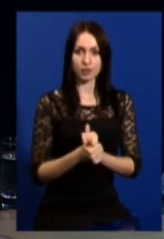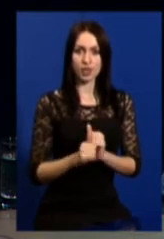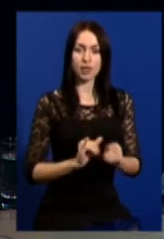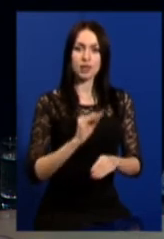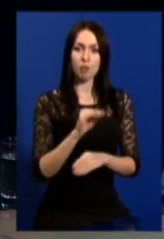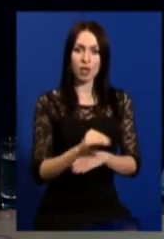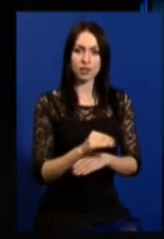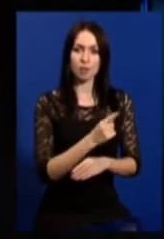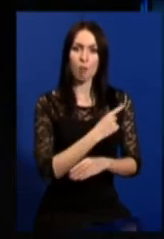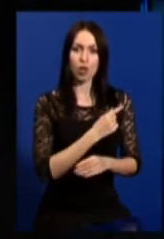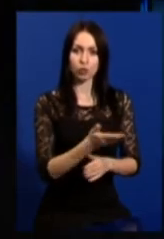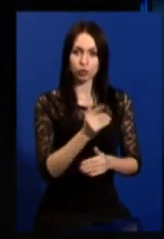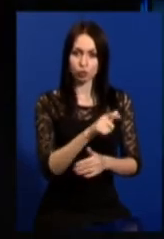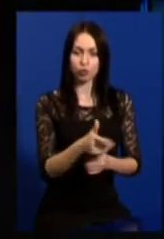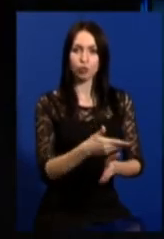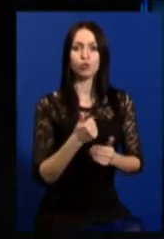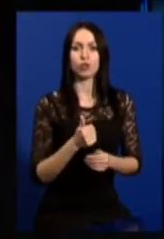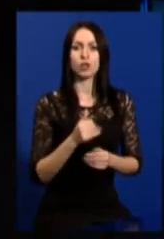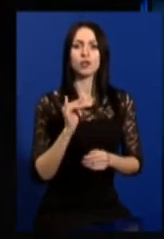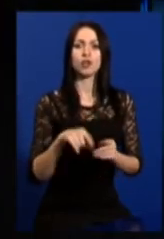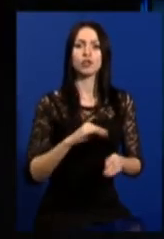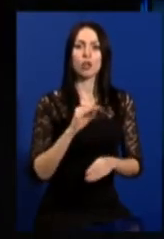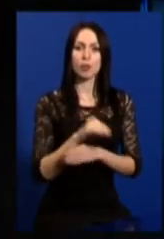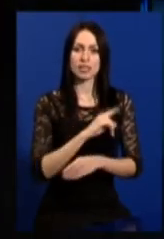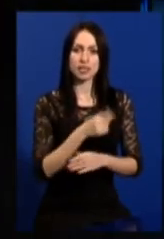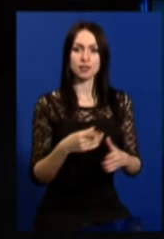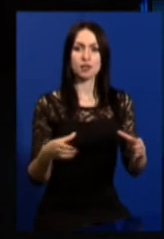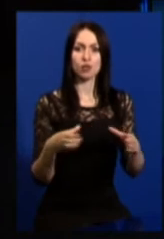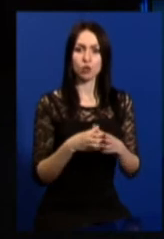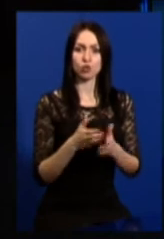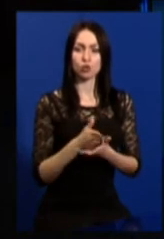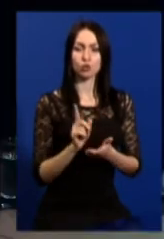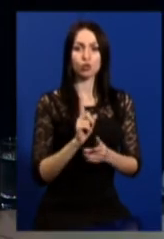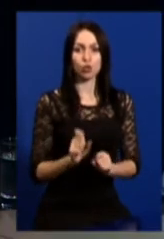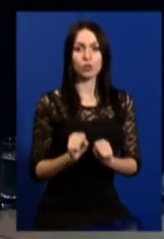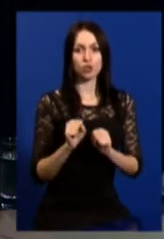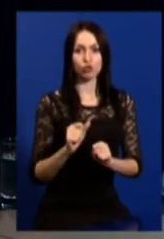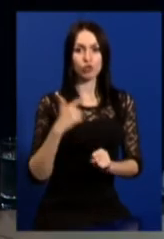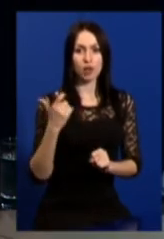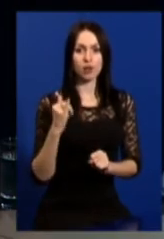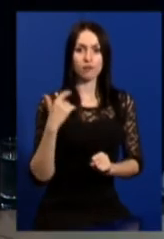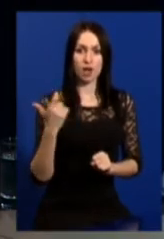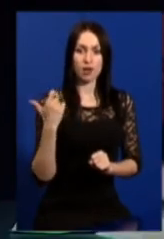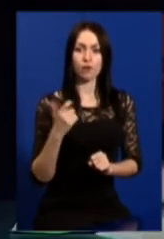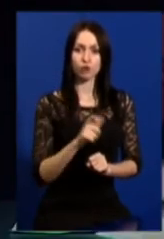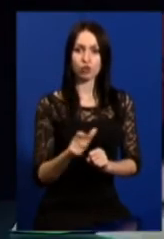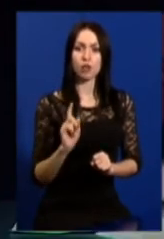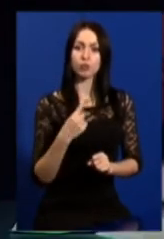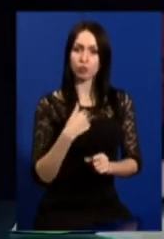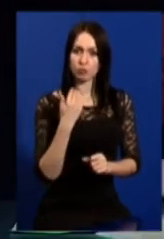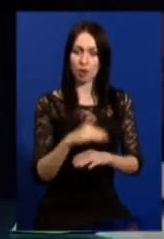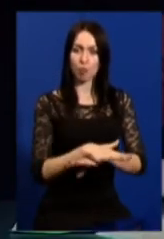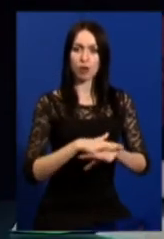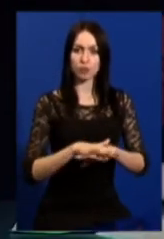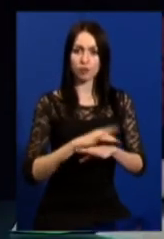додаткові патрулі, виведені додаткові сили оперативних служб для того, щоб захистити Харків і Харків'я. Я чому запиту? Масові